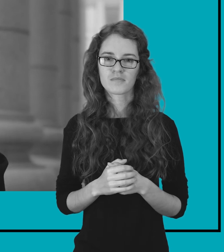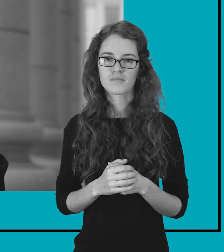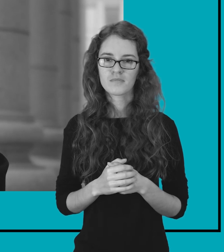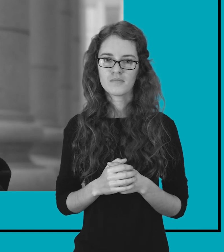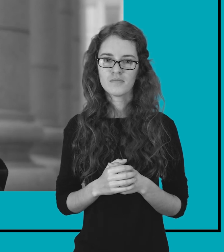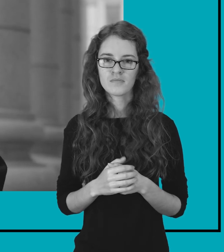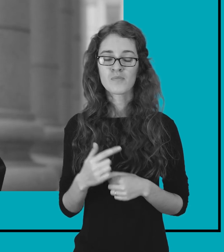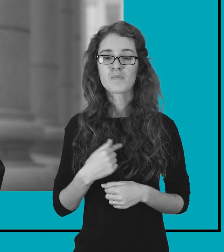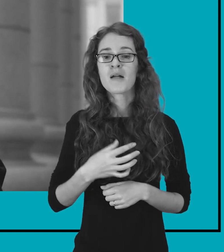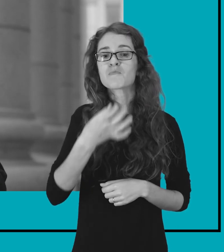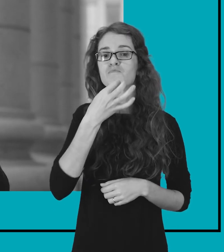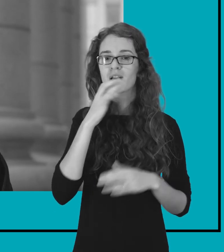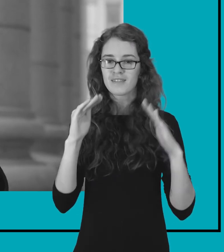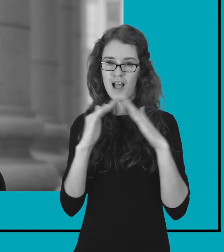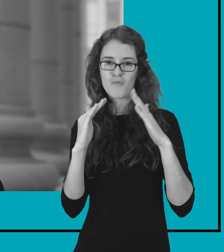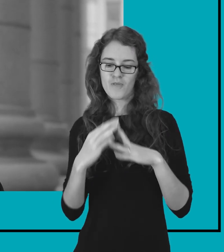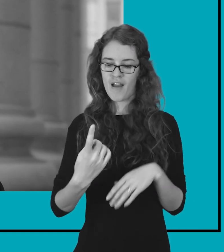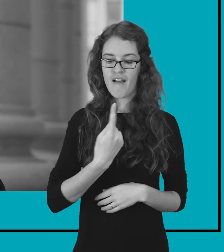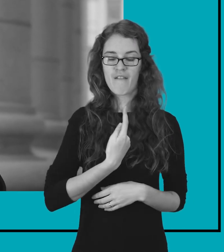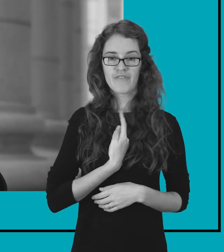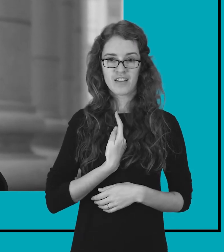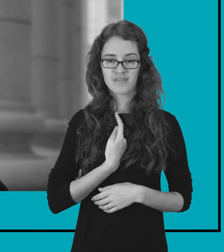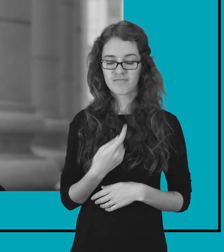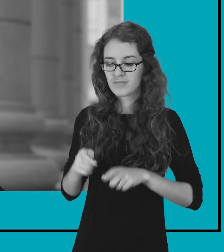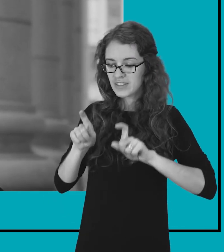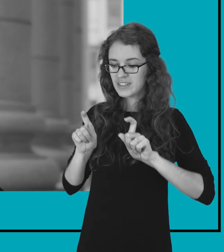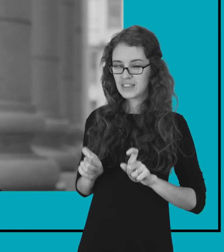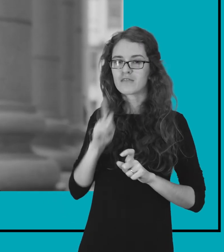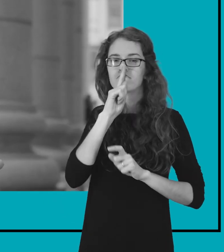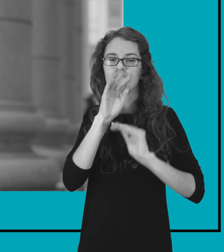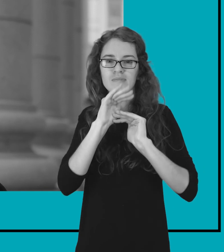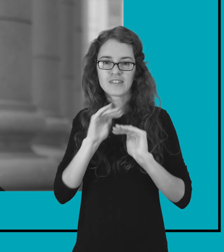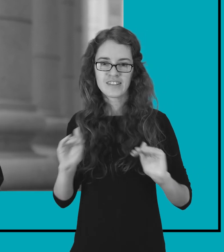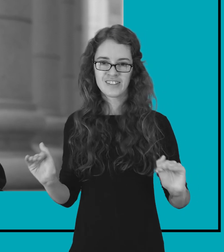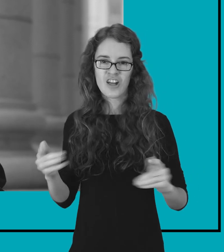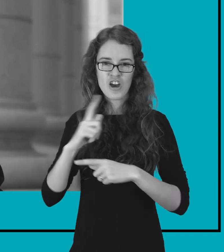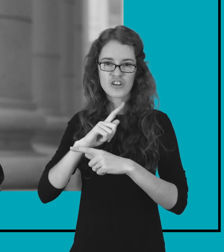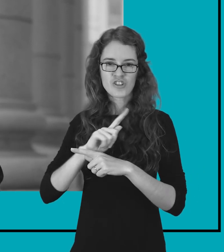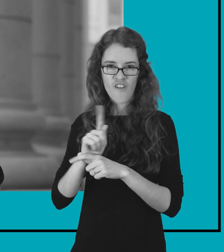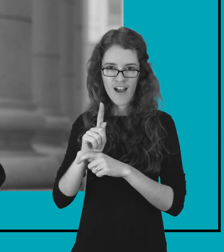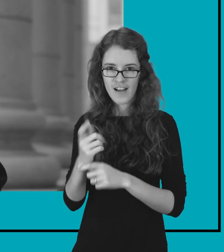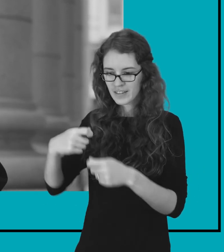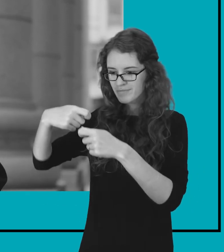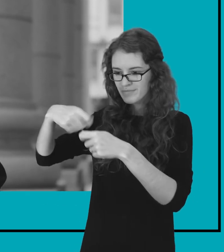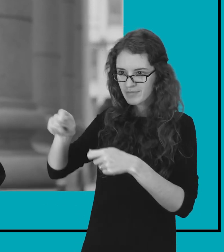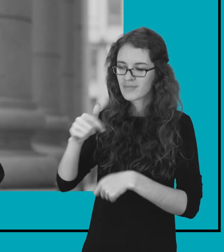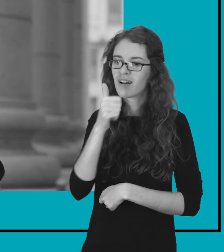Man kartais malonu pasidėt visiško tyloj užsidegus žvakė. Tai irgi